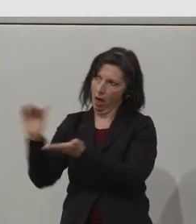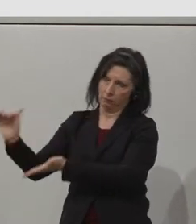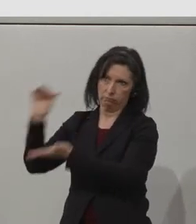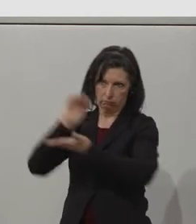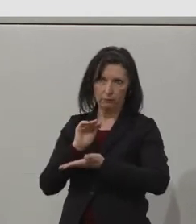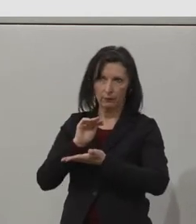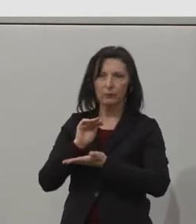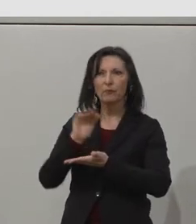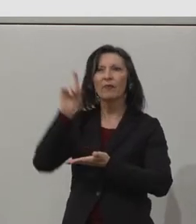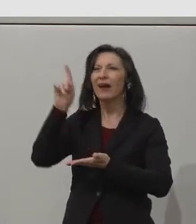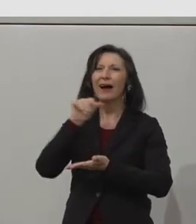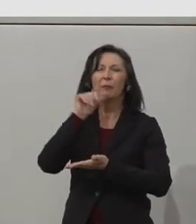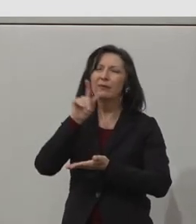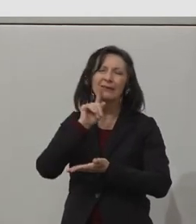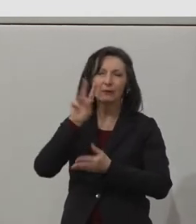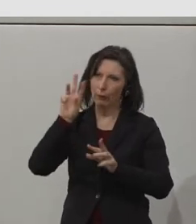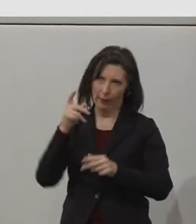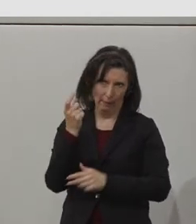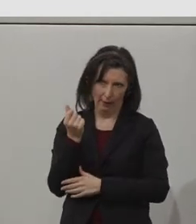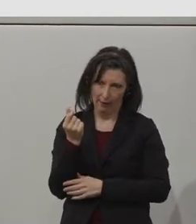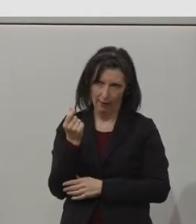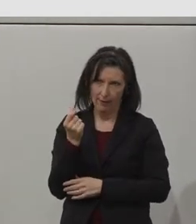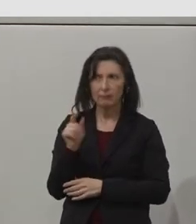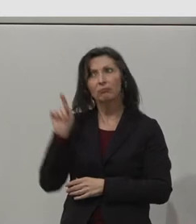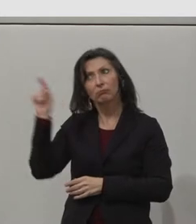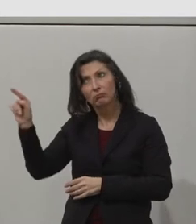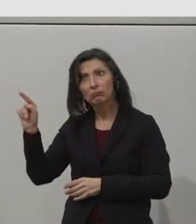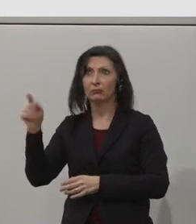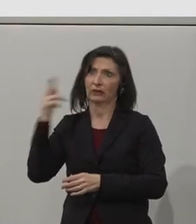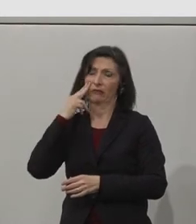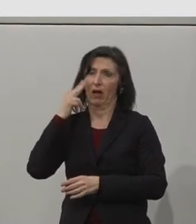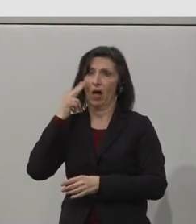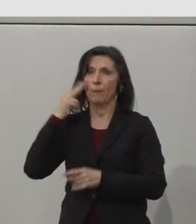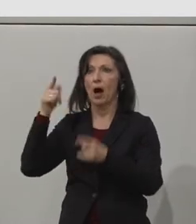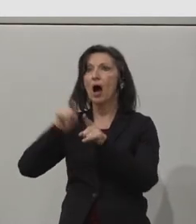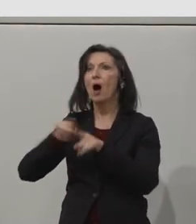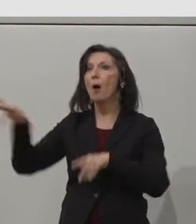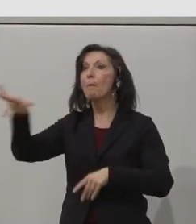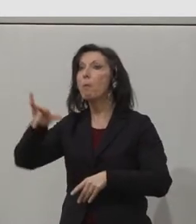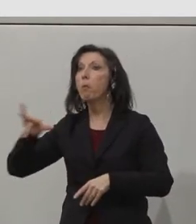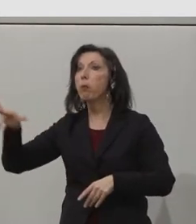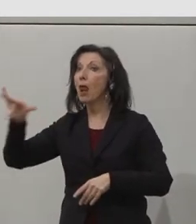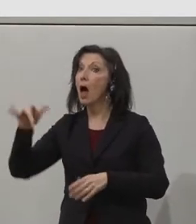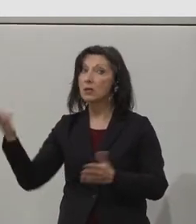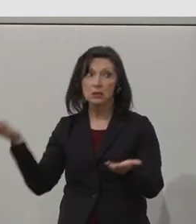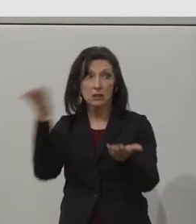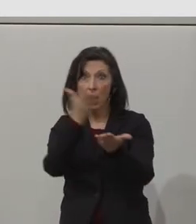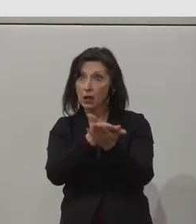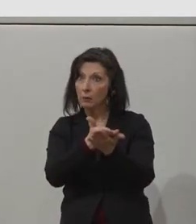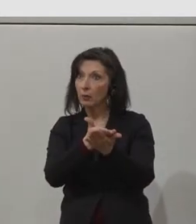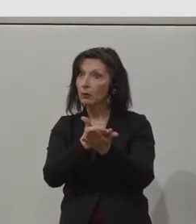placements, graduate internships, sometimes training workshops, guest lectures, and ultimately